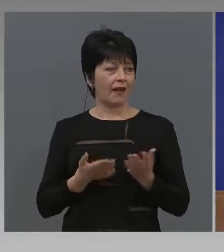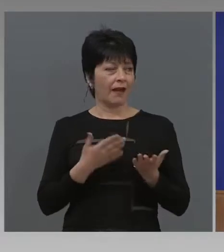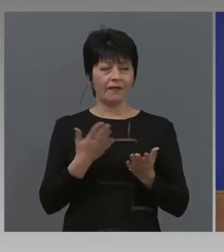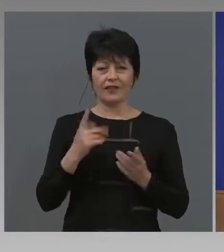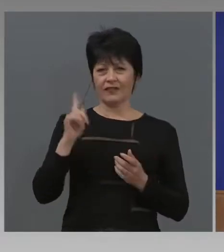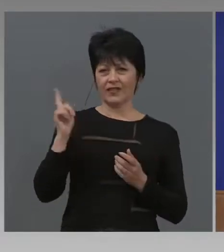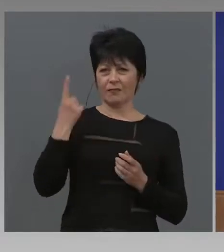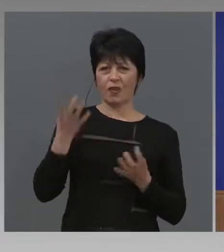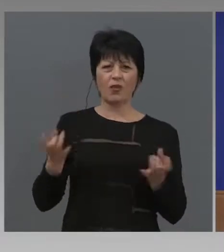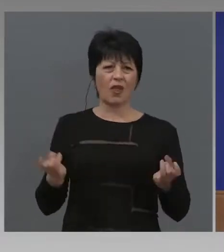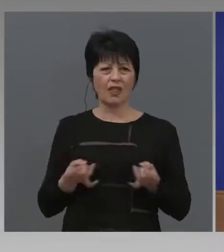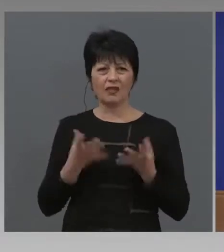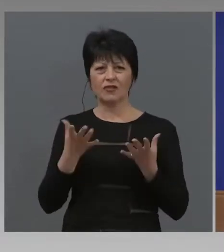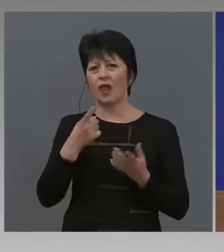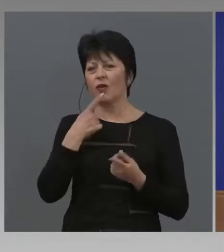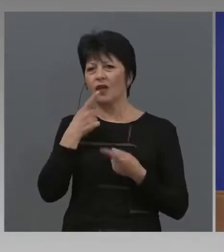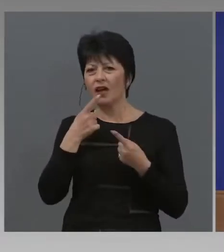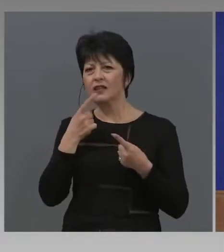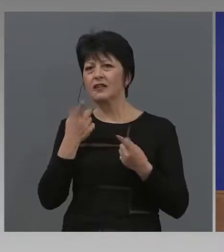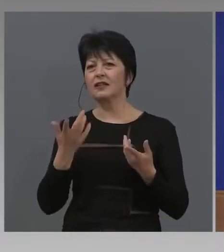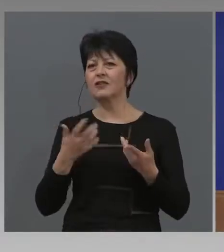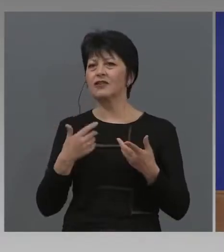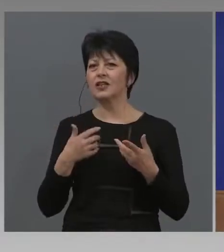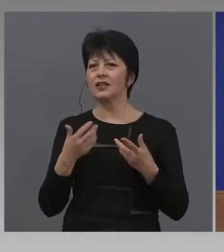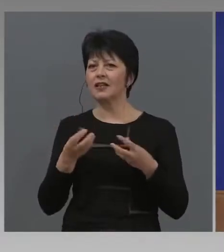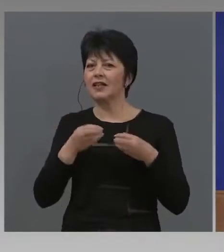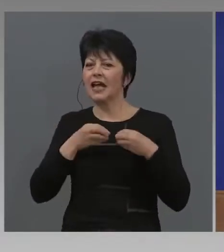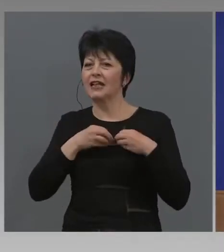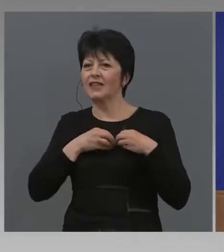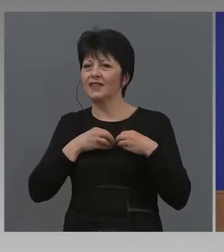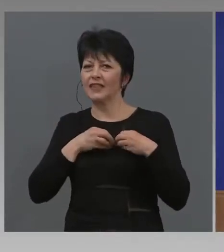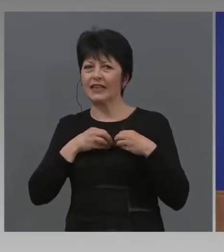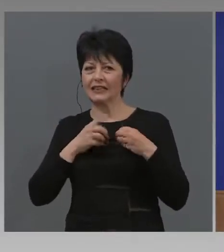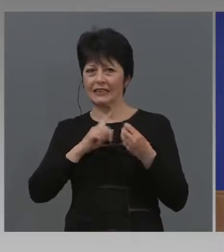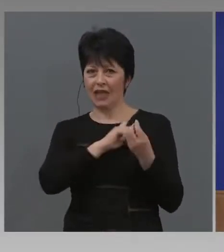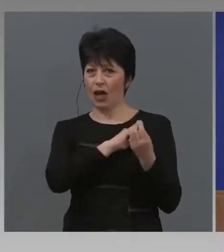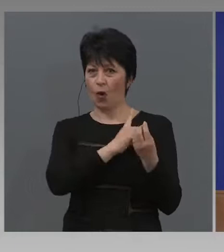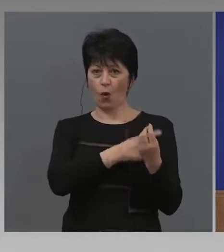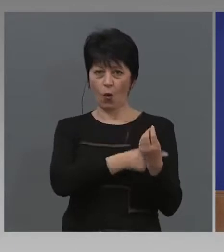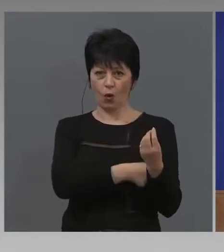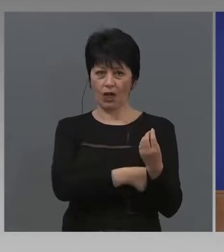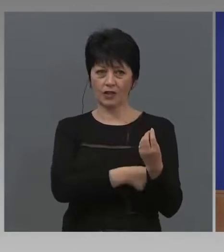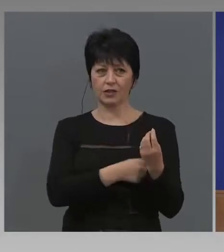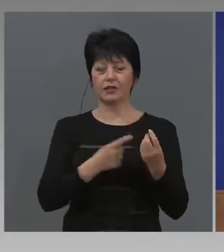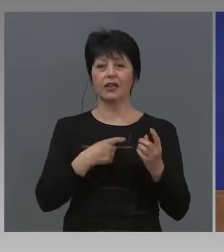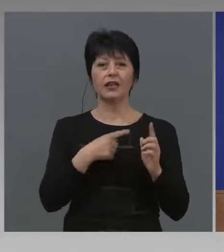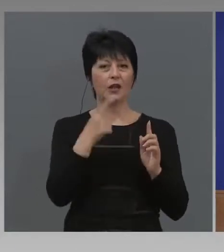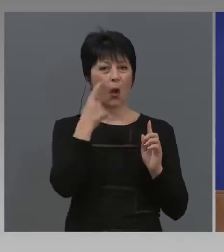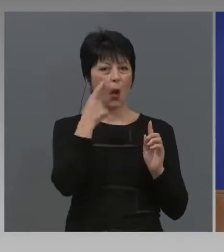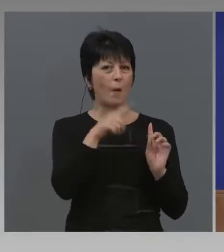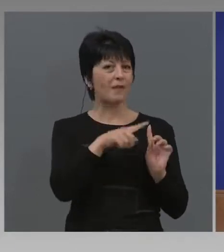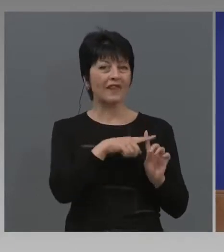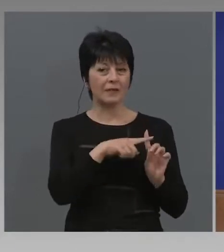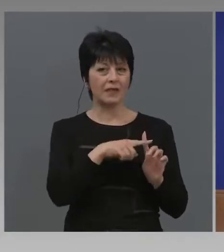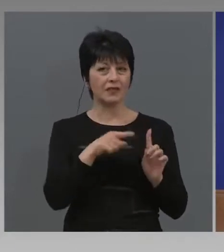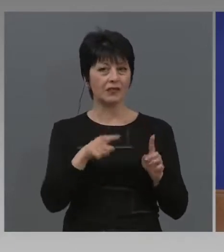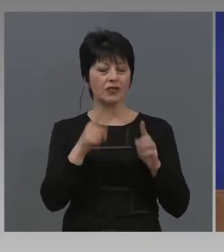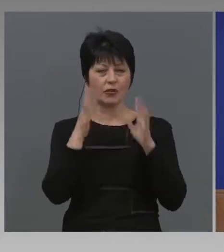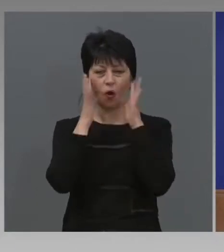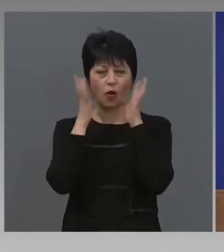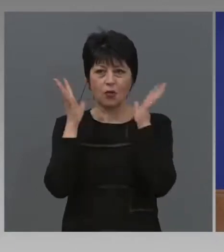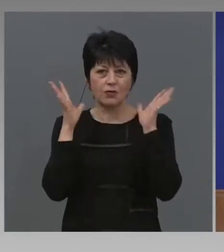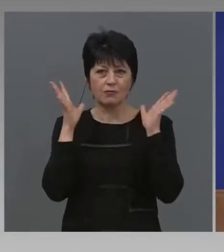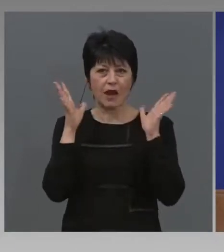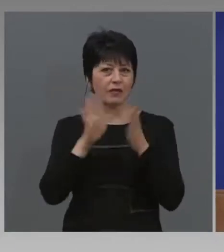самото начало казахте, че искате да вдъхнете кураж и оптимизъм, че този кошмар ще свърши